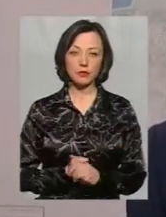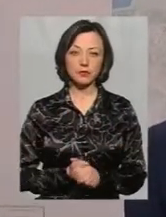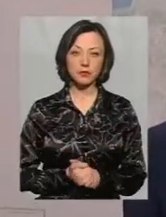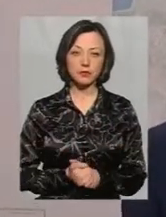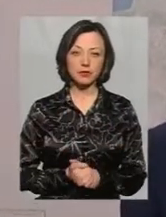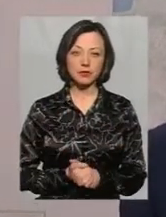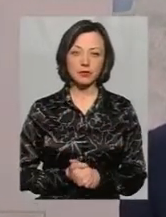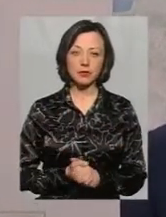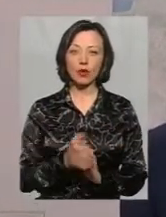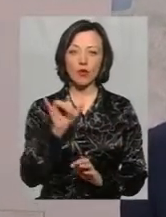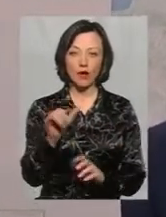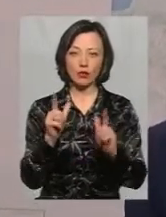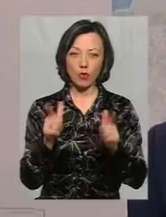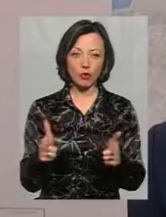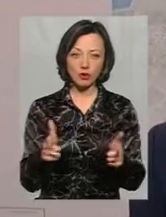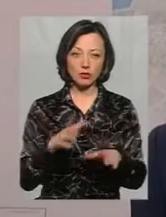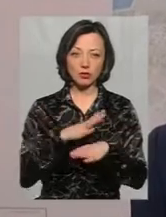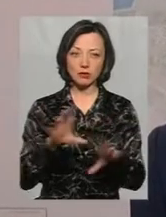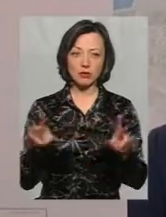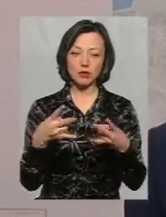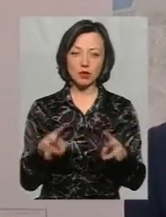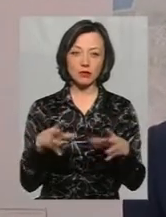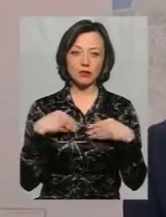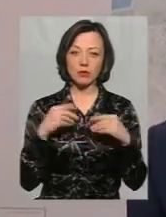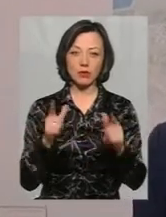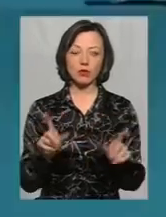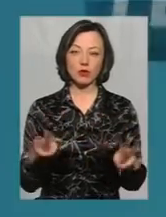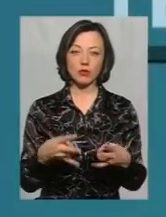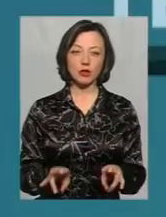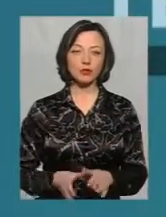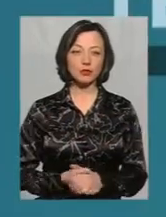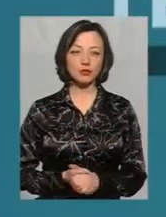І вас це погодження також не потрібно? Ні, не потрібно, знамо ніякого погодження.